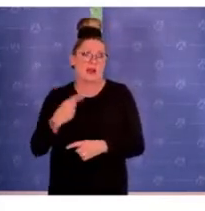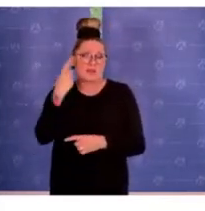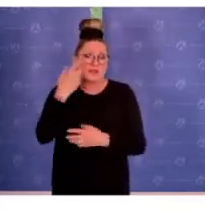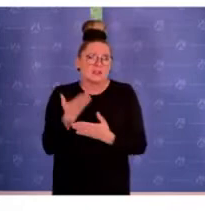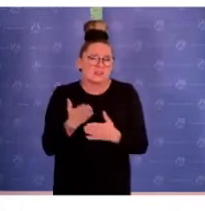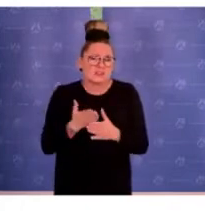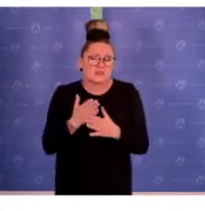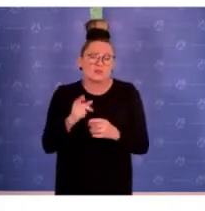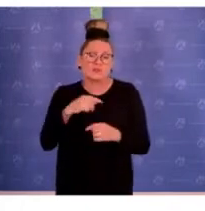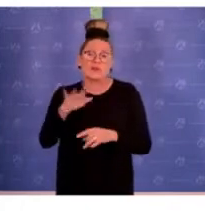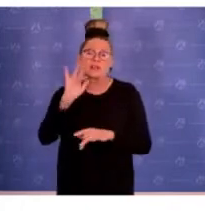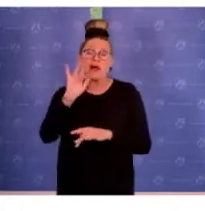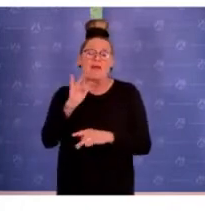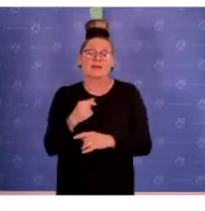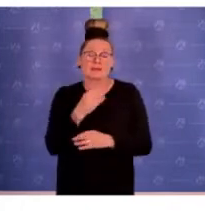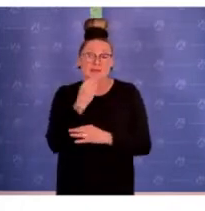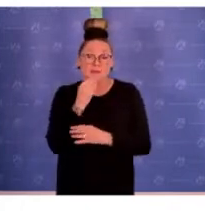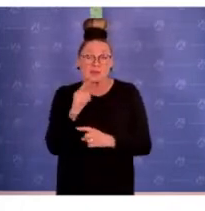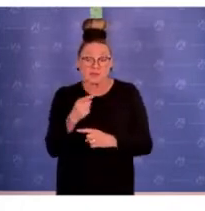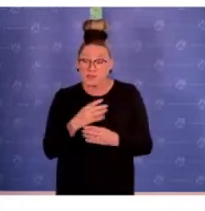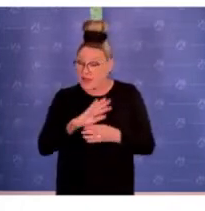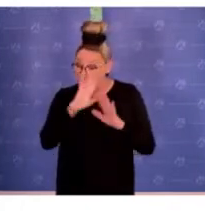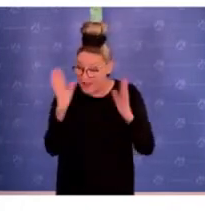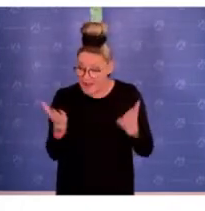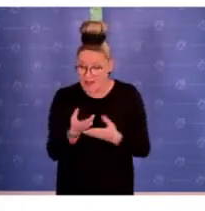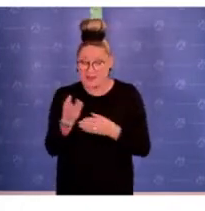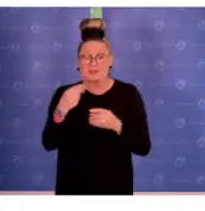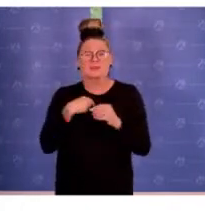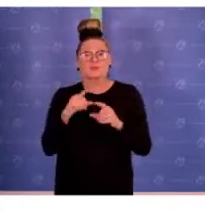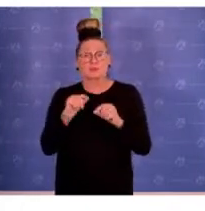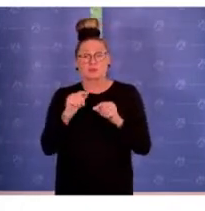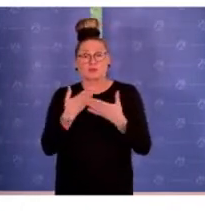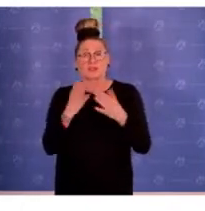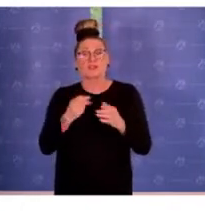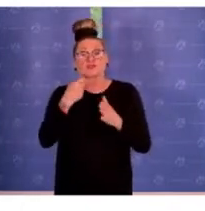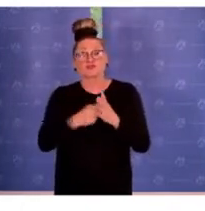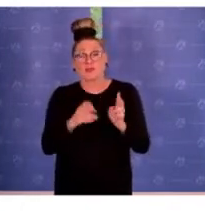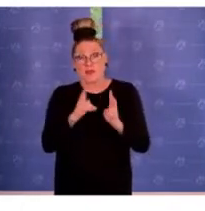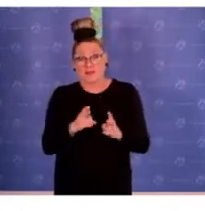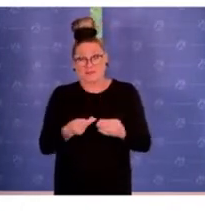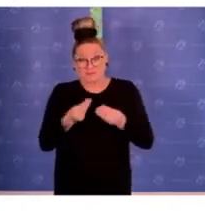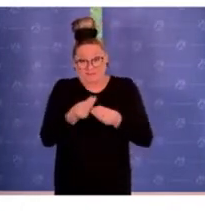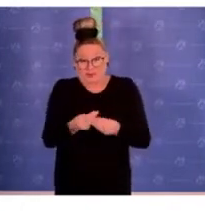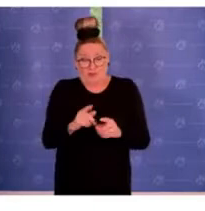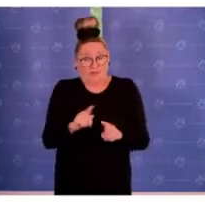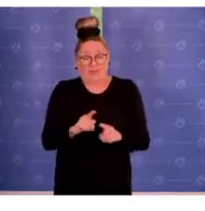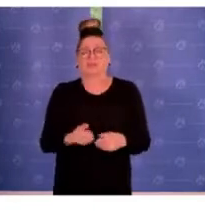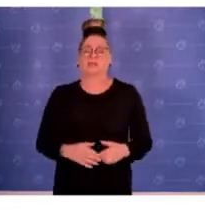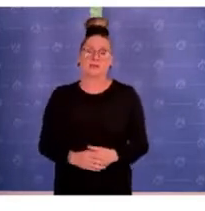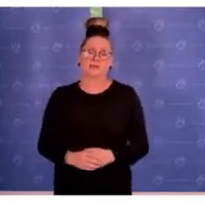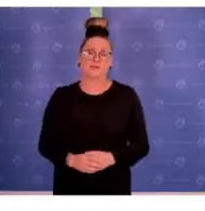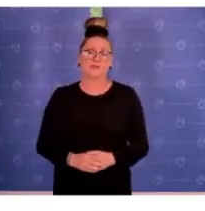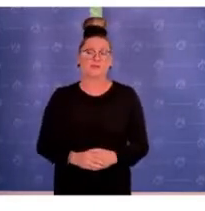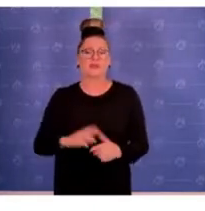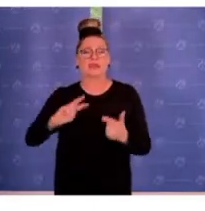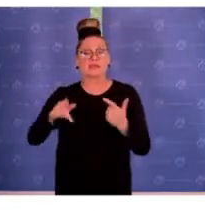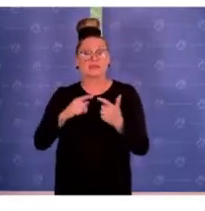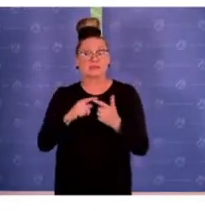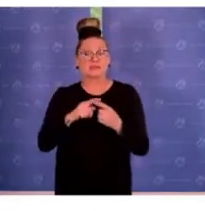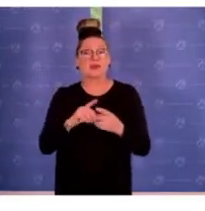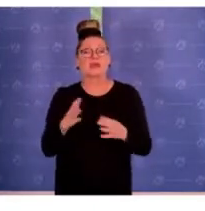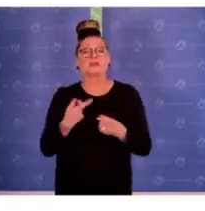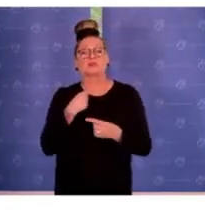alles, was antisemitisch, eindeutig und hochproblematisch ist, auch immer strafrechtlich sofort bewährt ist. Die zweite Dimension, die